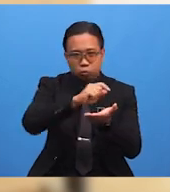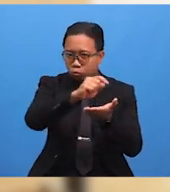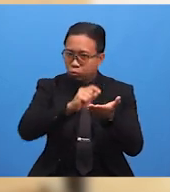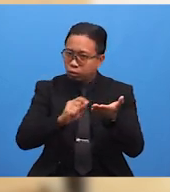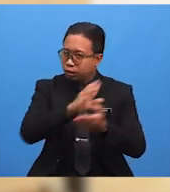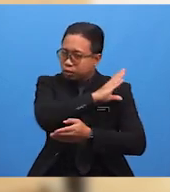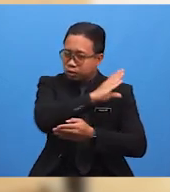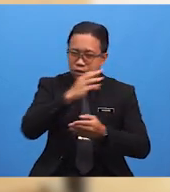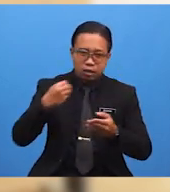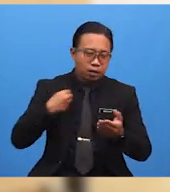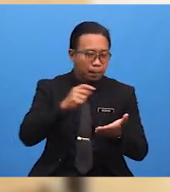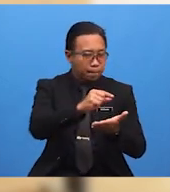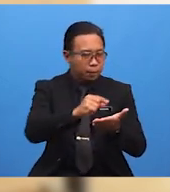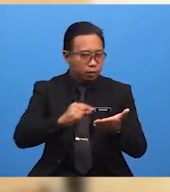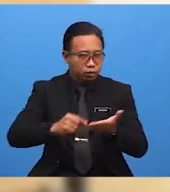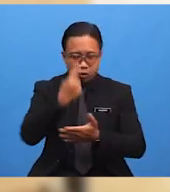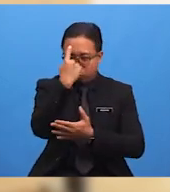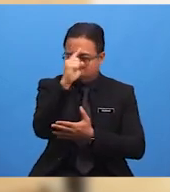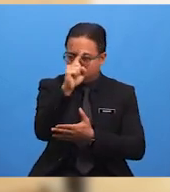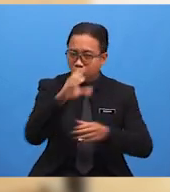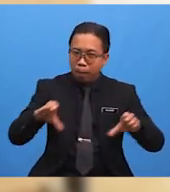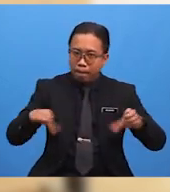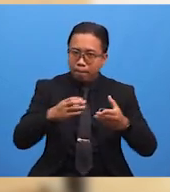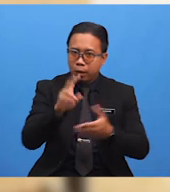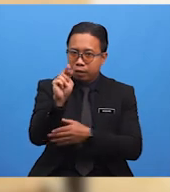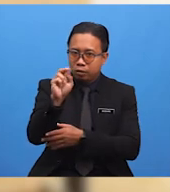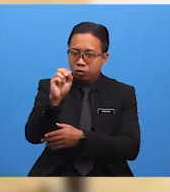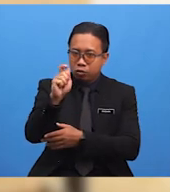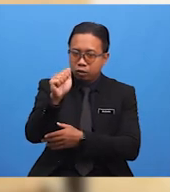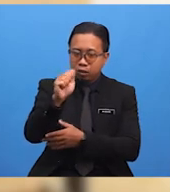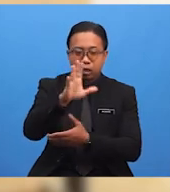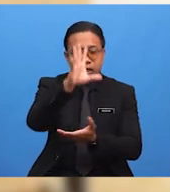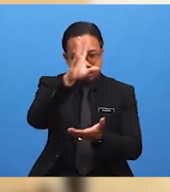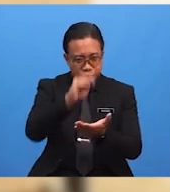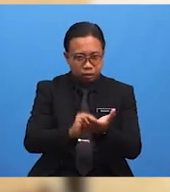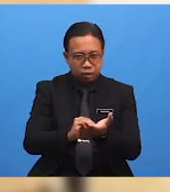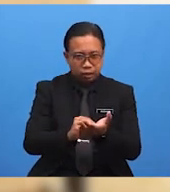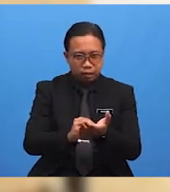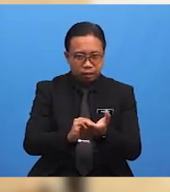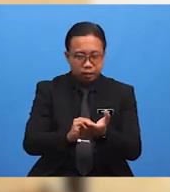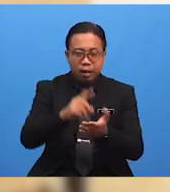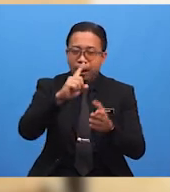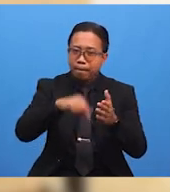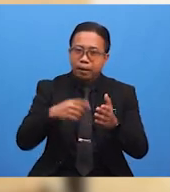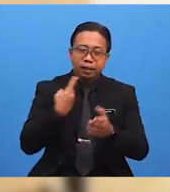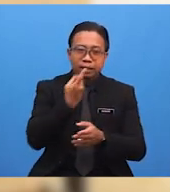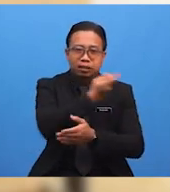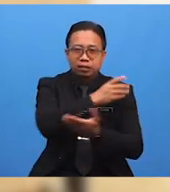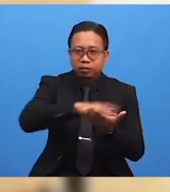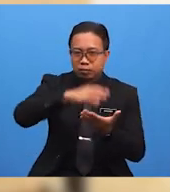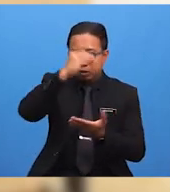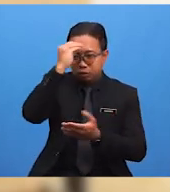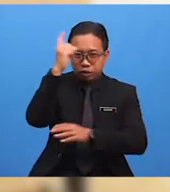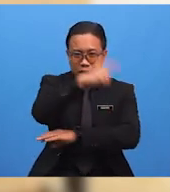dan pensel untuk membuat nota dan catatan tentang topik kita pada